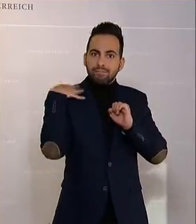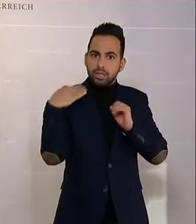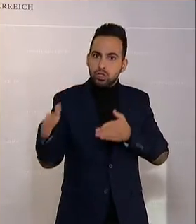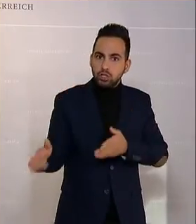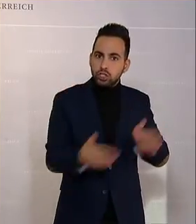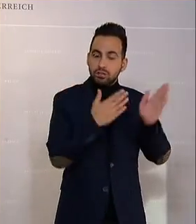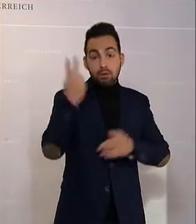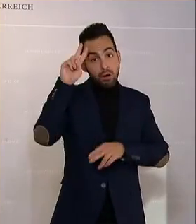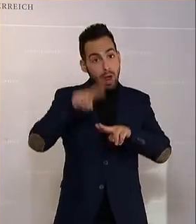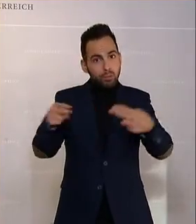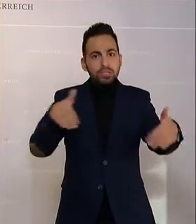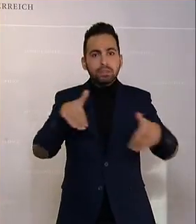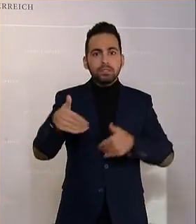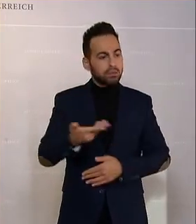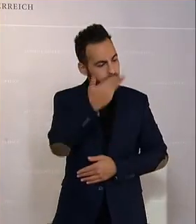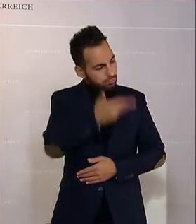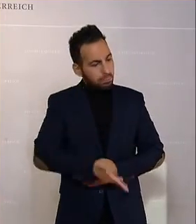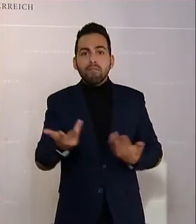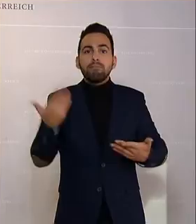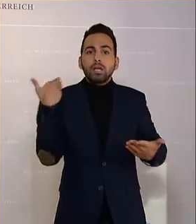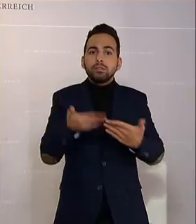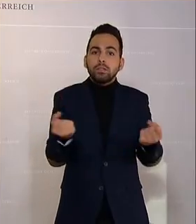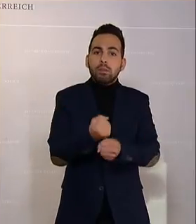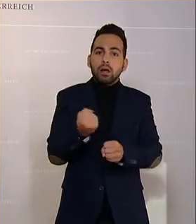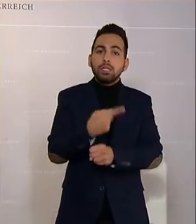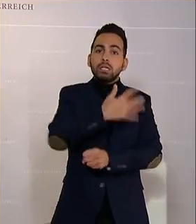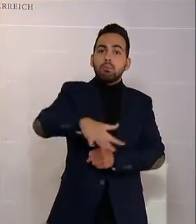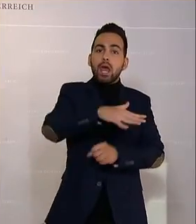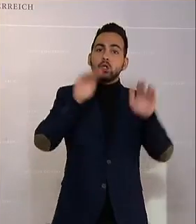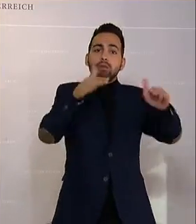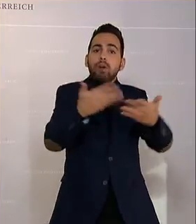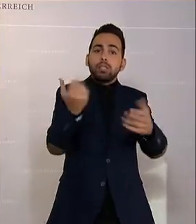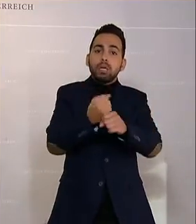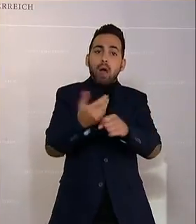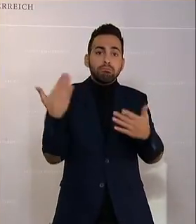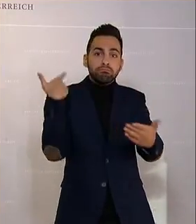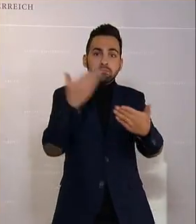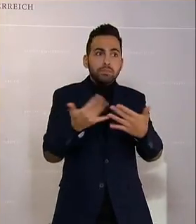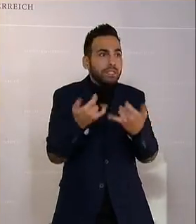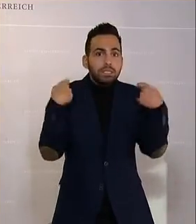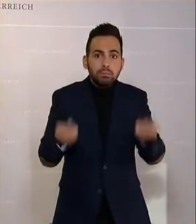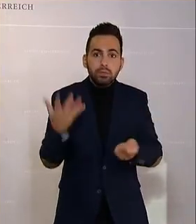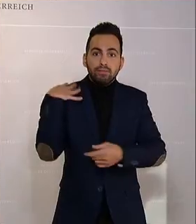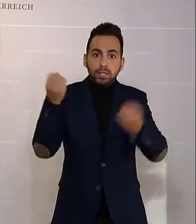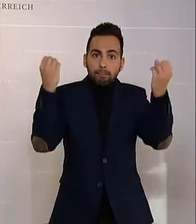Bundesminister, was haben Sie konkret gemacht, um diesen Bereich zu schützen? Wie konnte das schon wieder passieren?